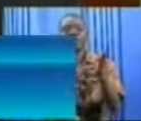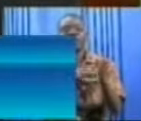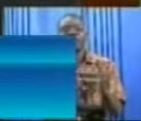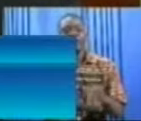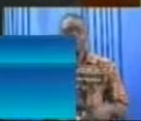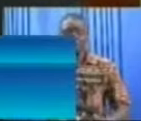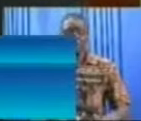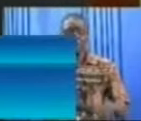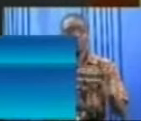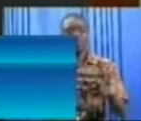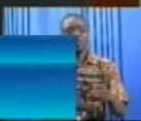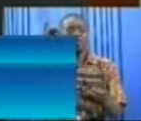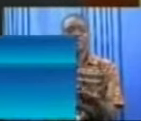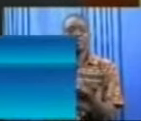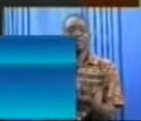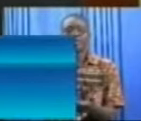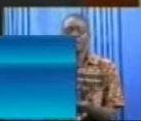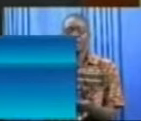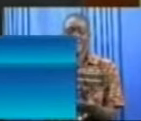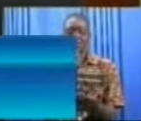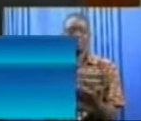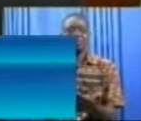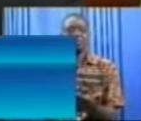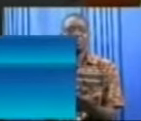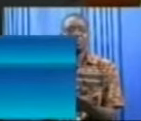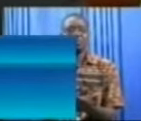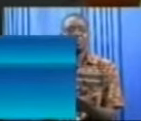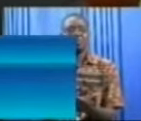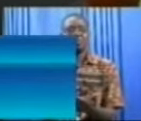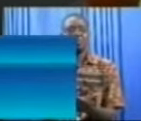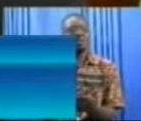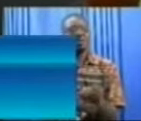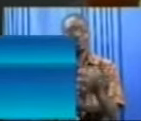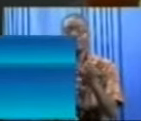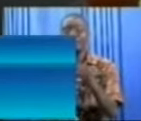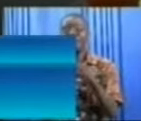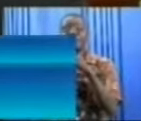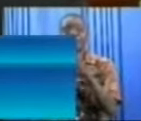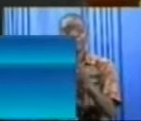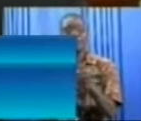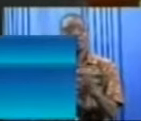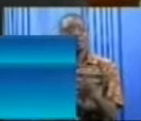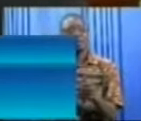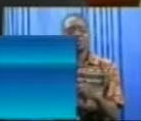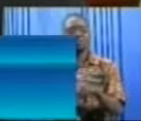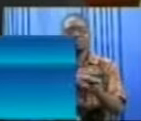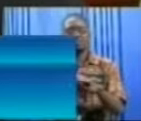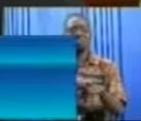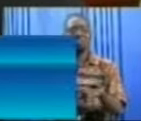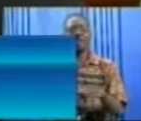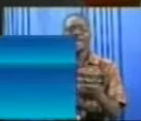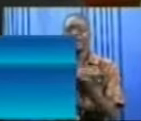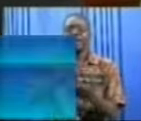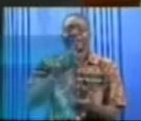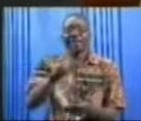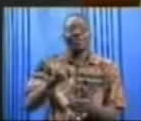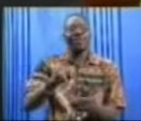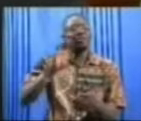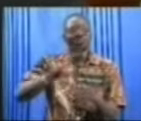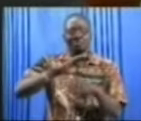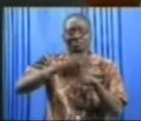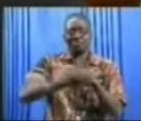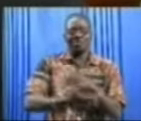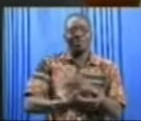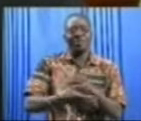Dédougou est un enduit superficiel. Il n'est pas défini. Un enduit superficiel, ce n'est pas une couche d'enrobé